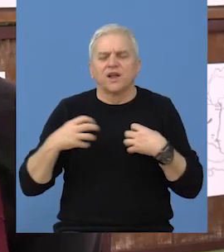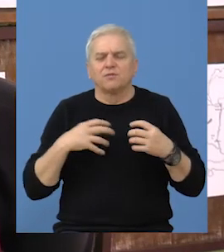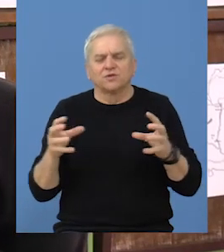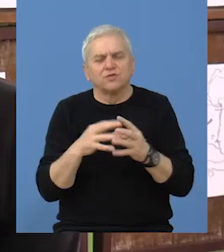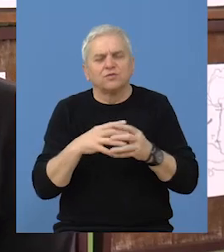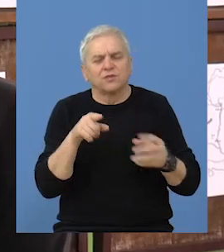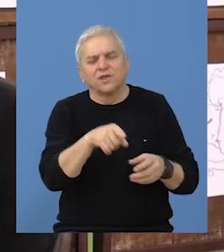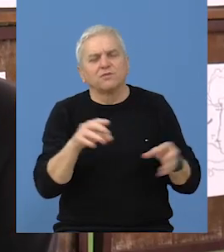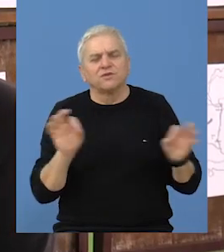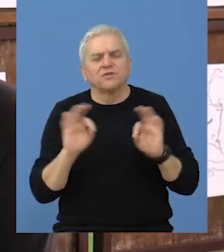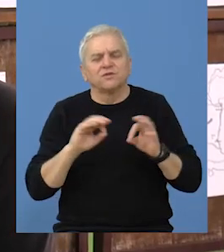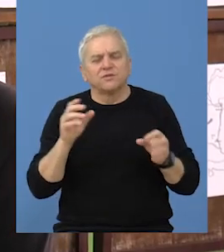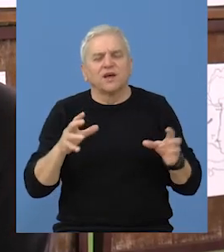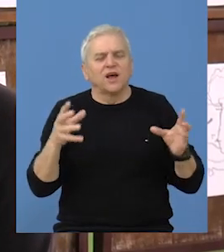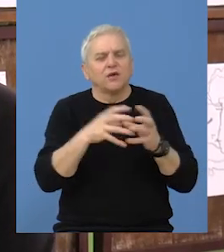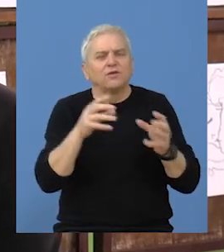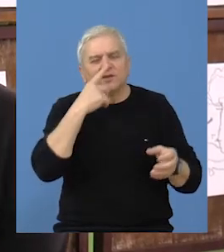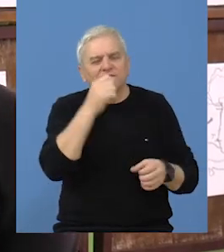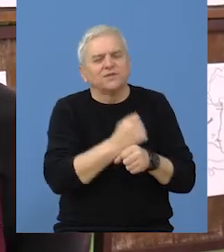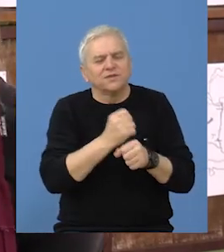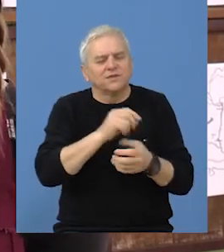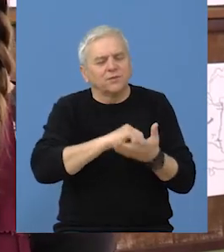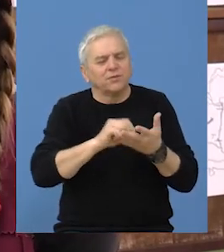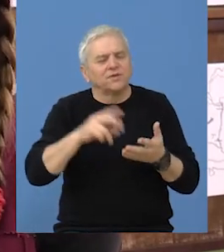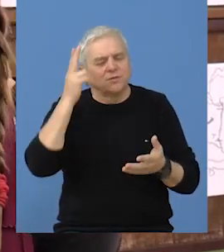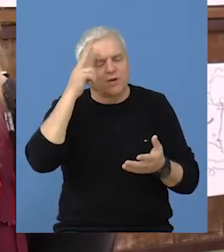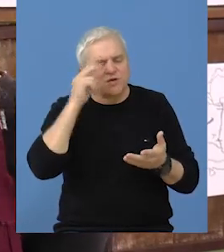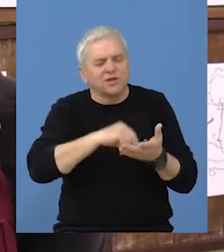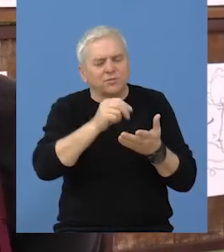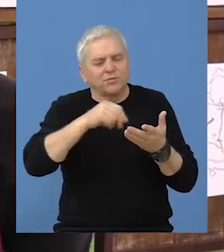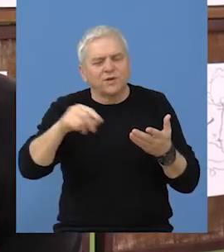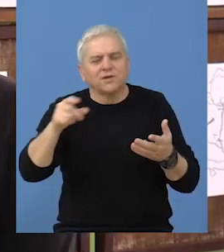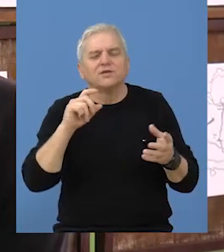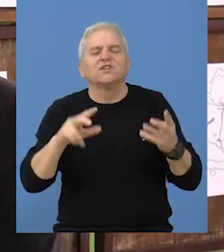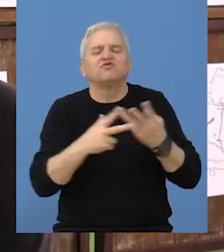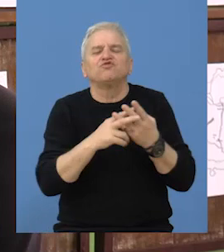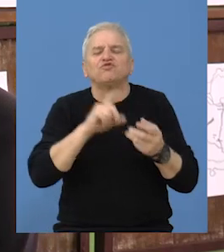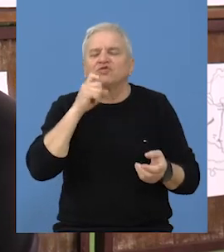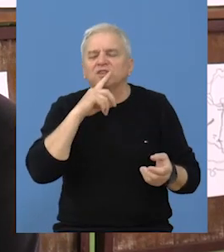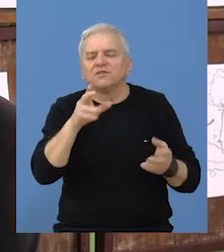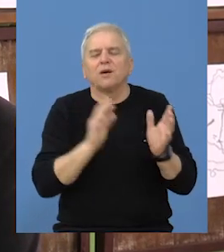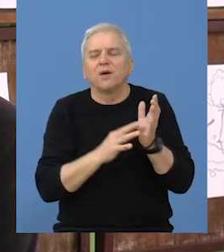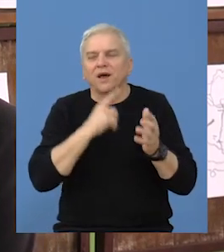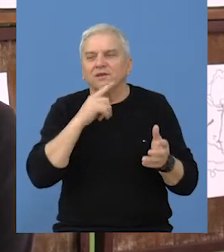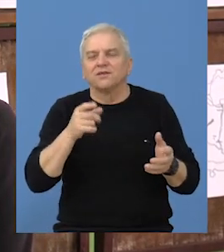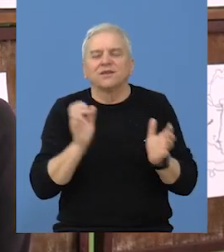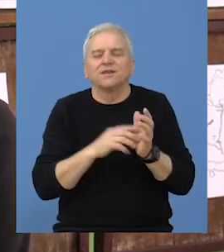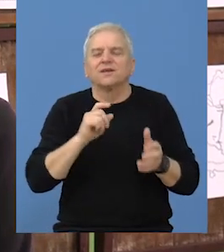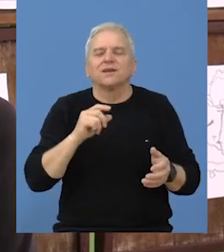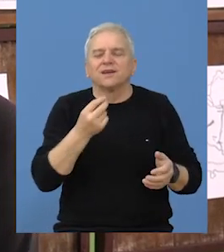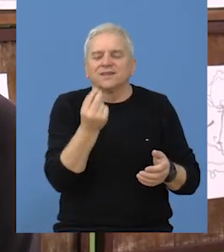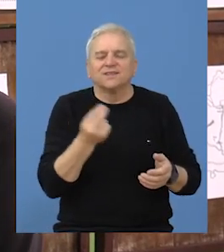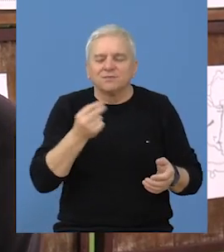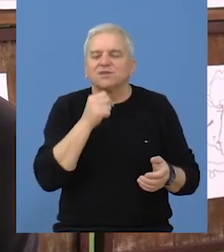i tamo smo se pripremali u po učenicama i znamo da je on bio pisac koji je napisao Čađavu mehanu i znamo da je preveo na